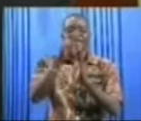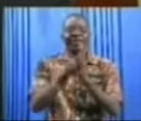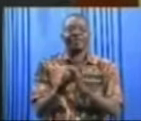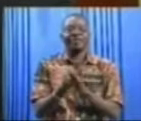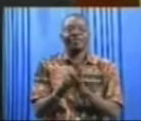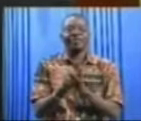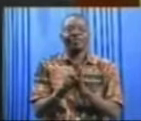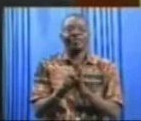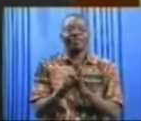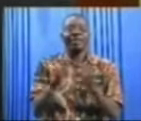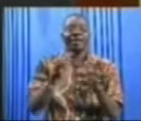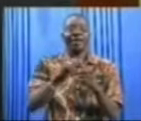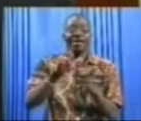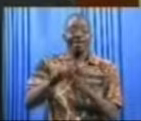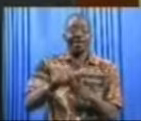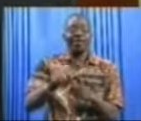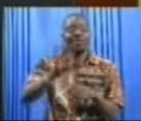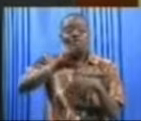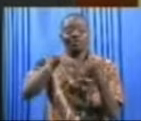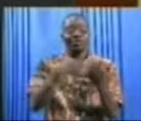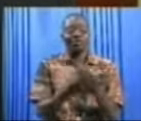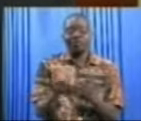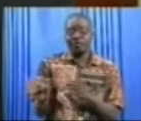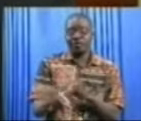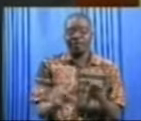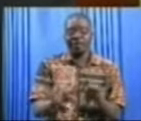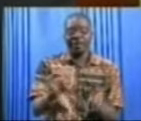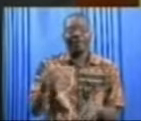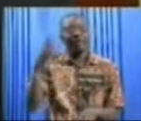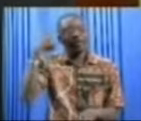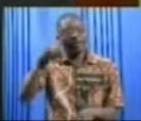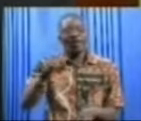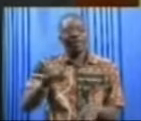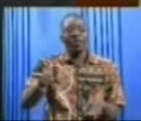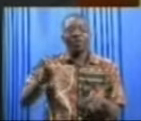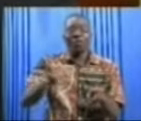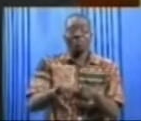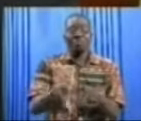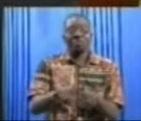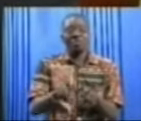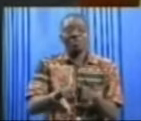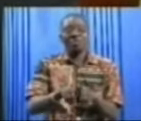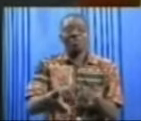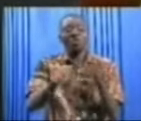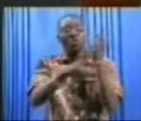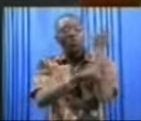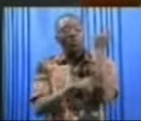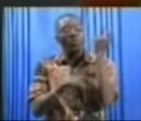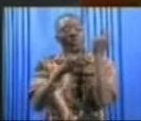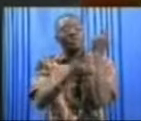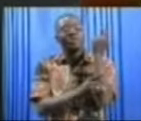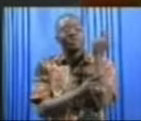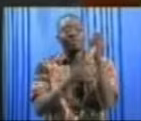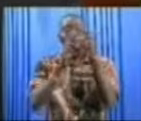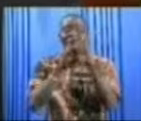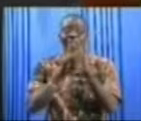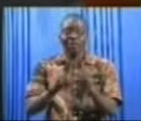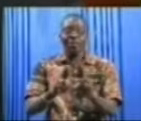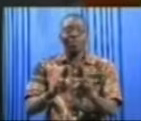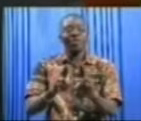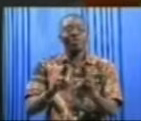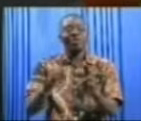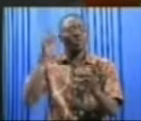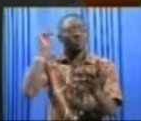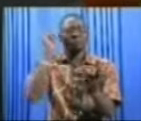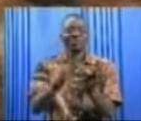Alors, tout ce qui a été réalisé comme virage sur Koudougou-Dédougou répond aux normes nationales